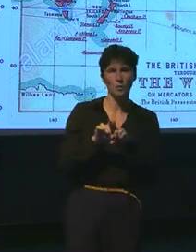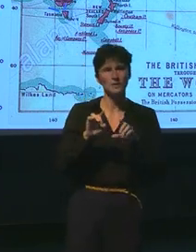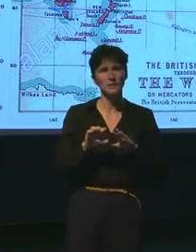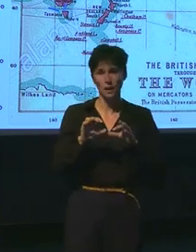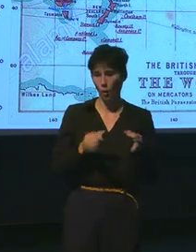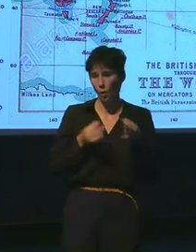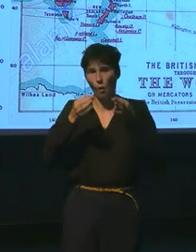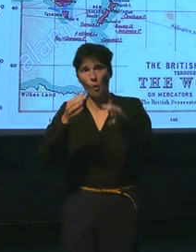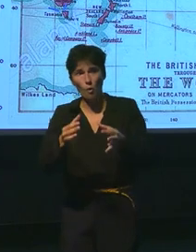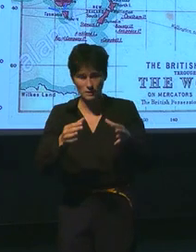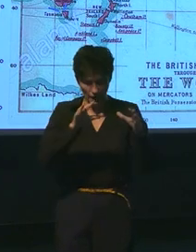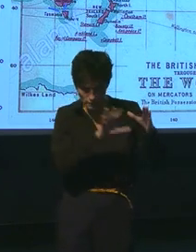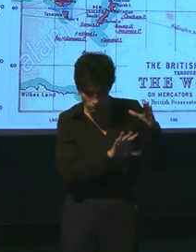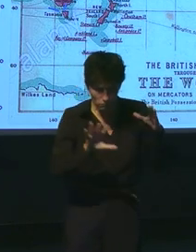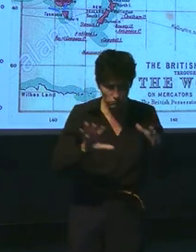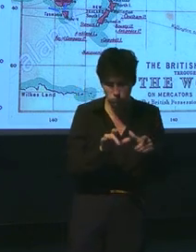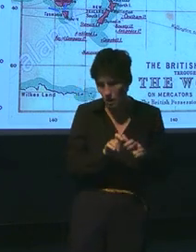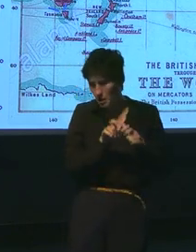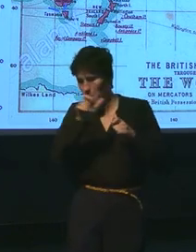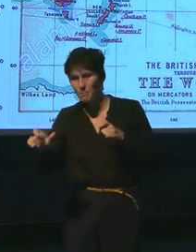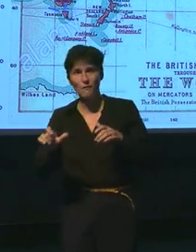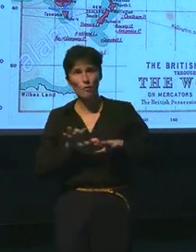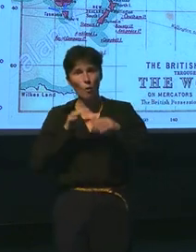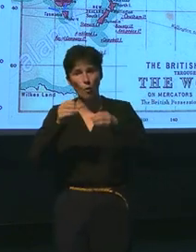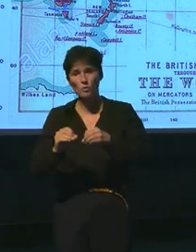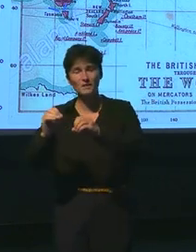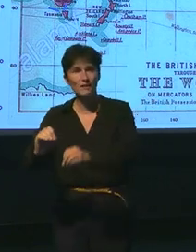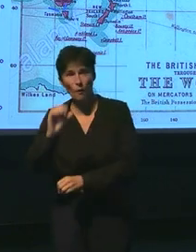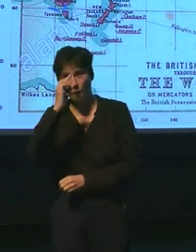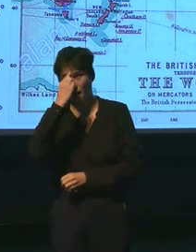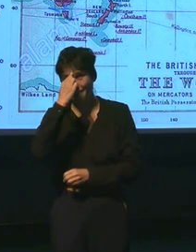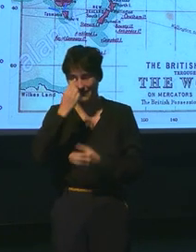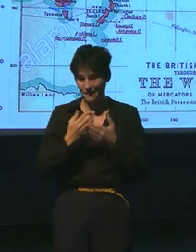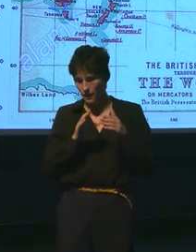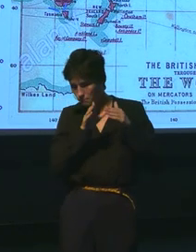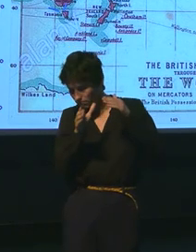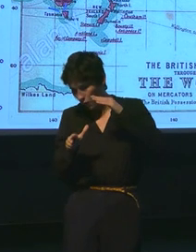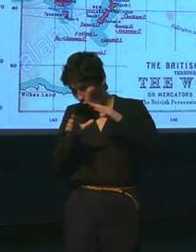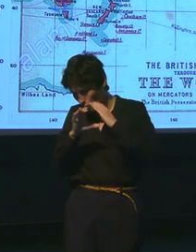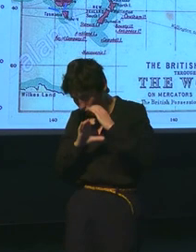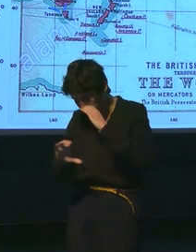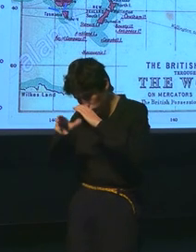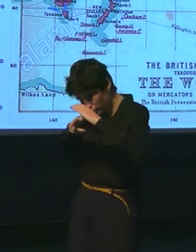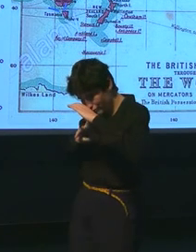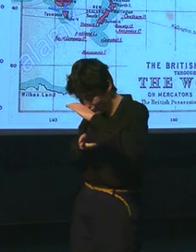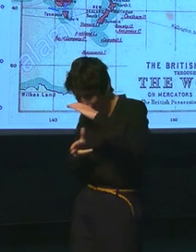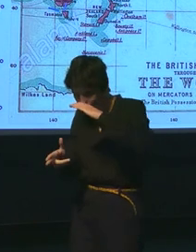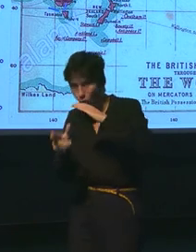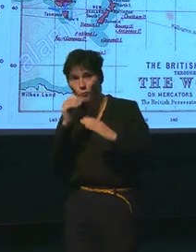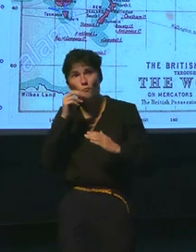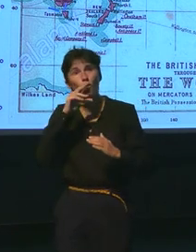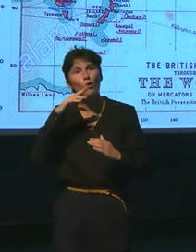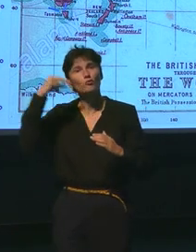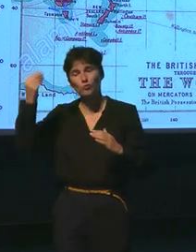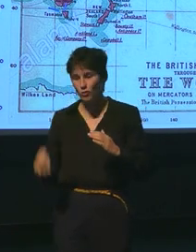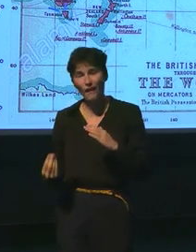Indien et croitement, nous passons au Mer Rouge et nous traversons par un tunnel qui n pas de canal. Jules Verne crée un tunnel pour les